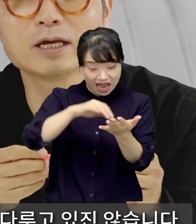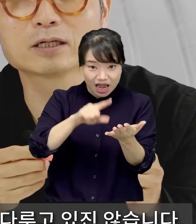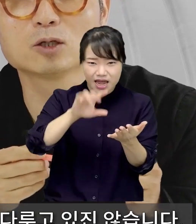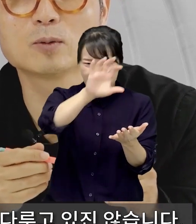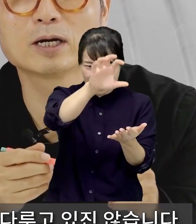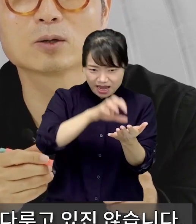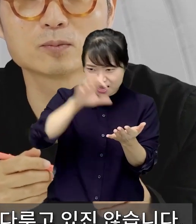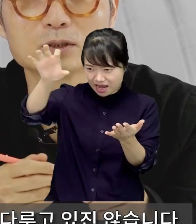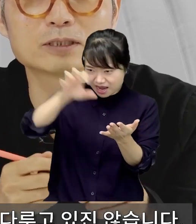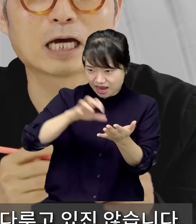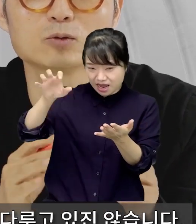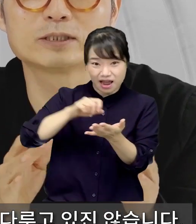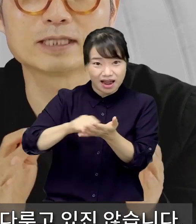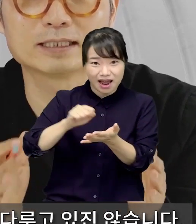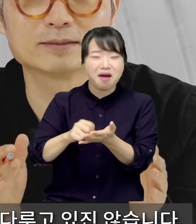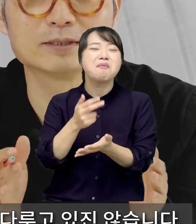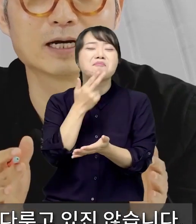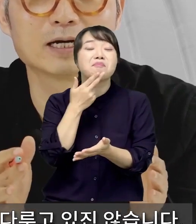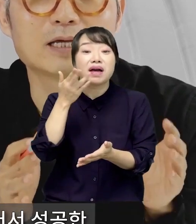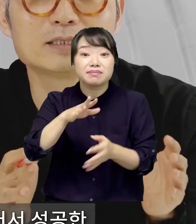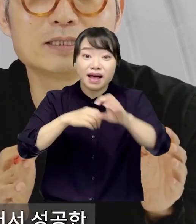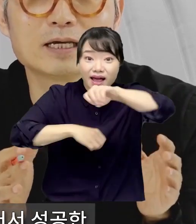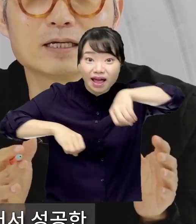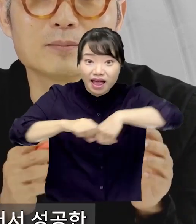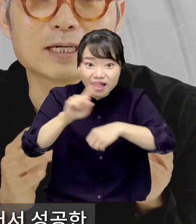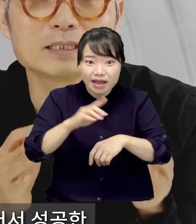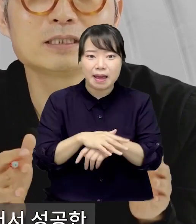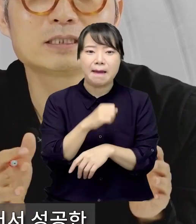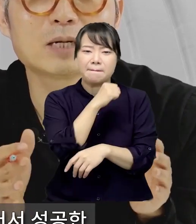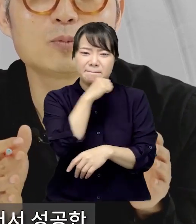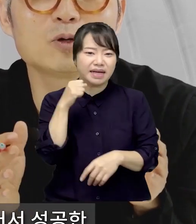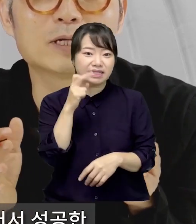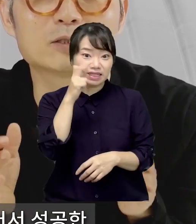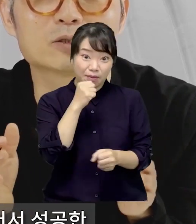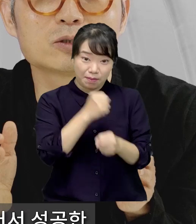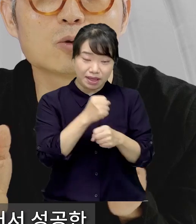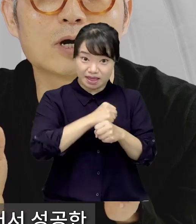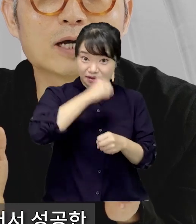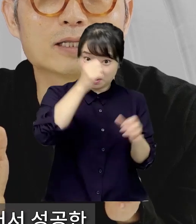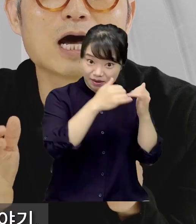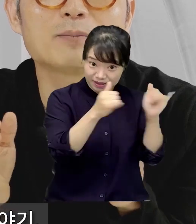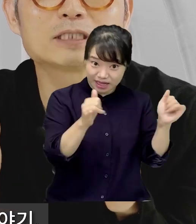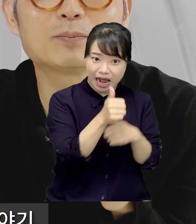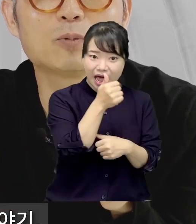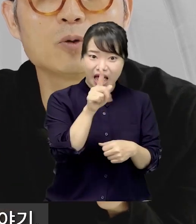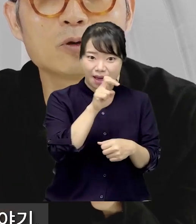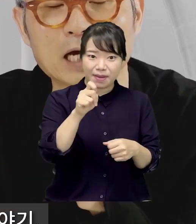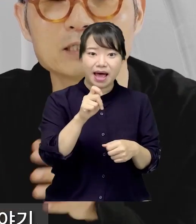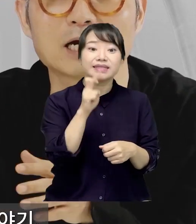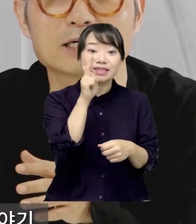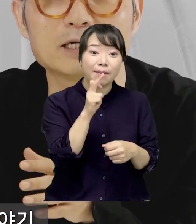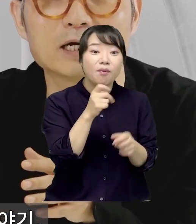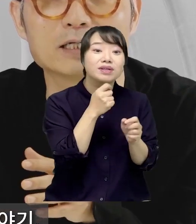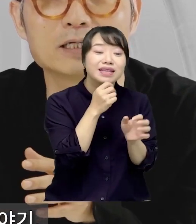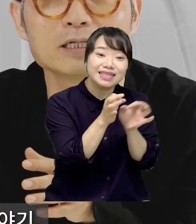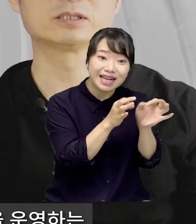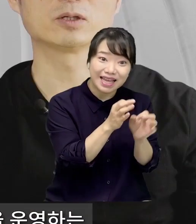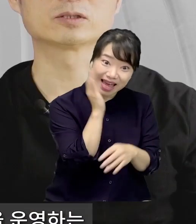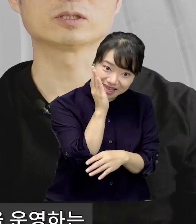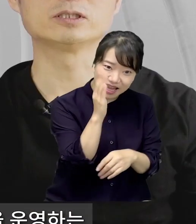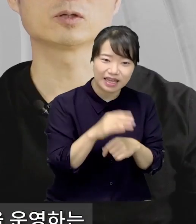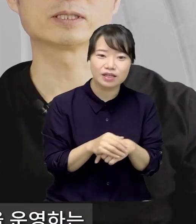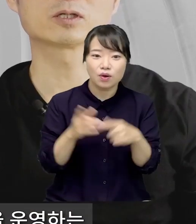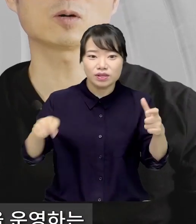거대 글로벌 기업들을 다루고 있지는 않습니다. 대신에 맛있는 짬뽕을 만들어서 성공한 하마짬뽕 작은 가게 이야기